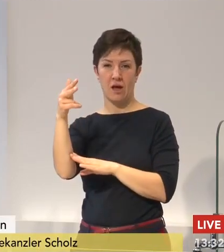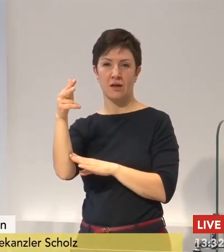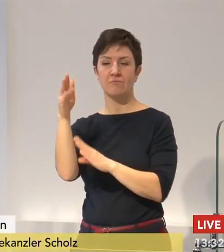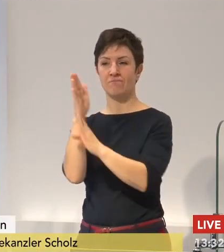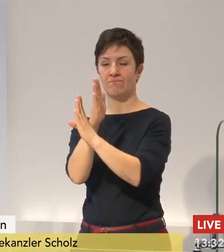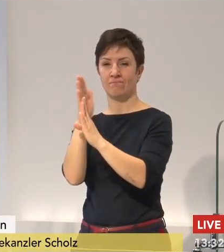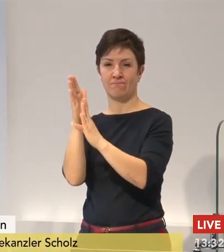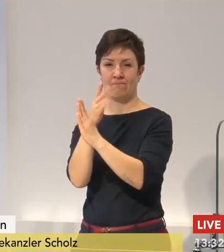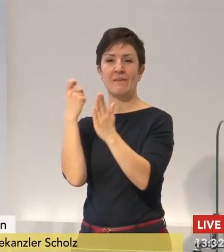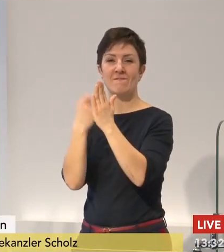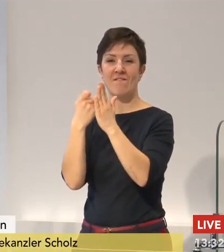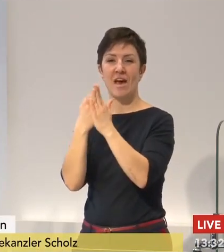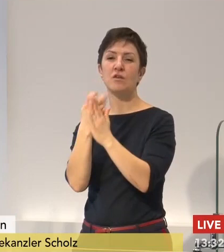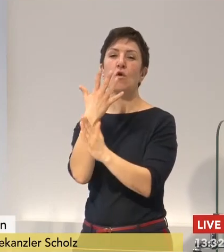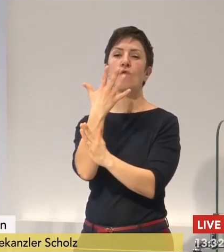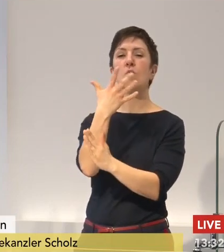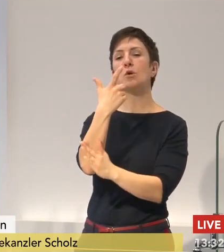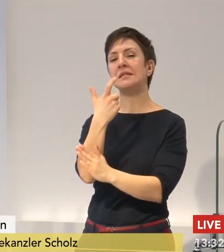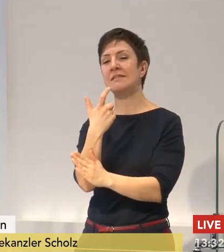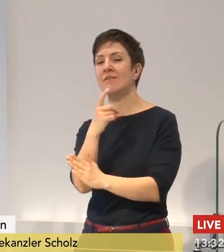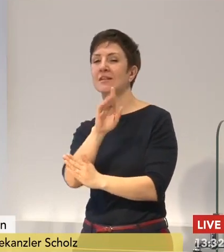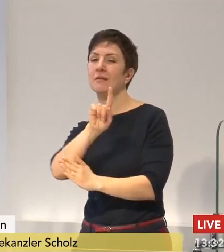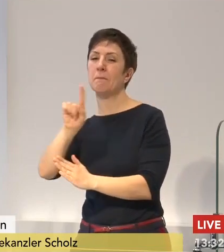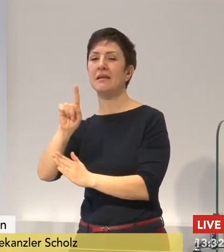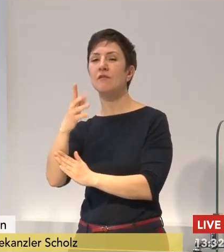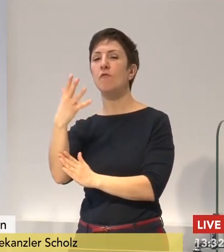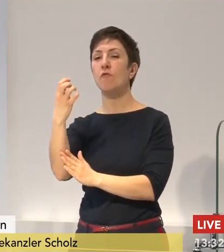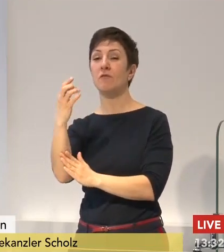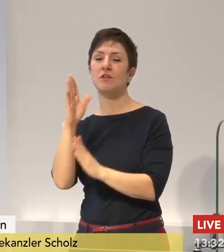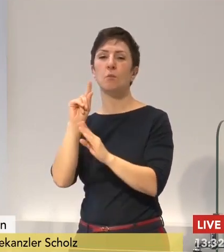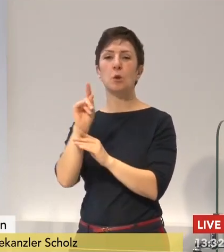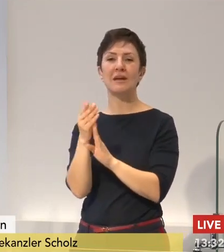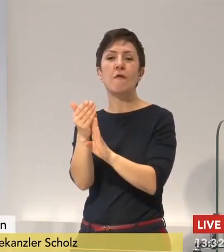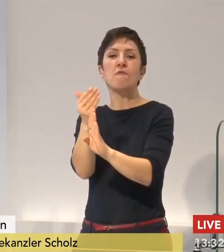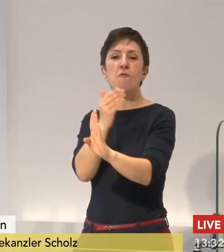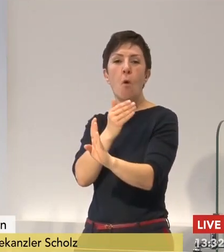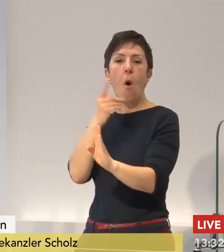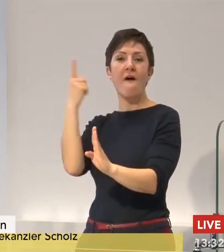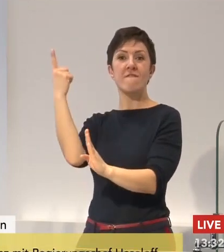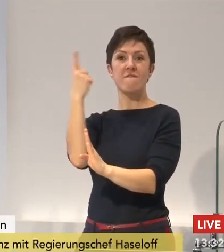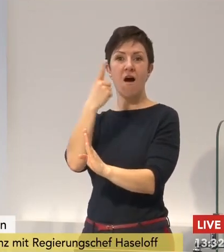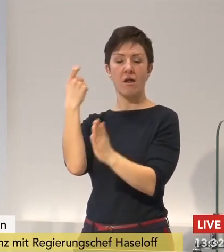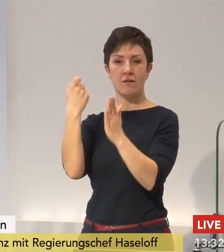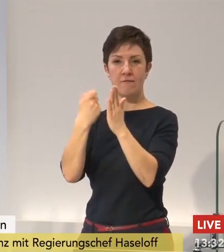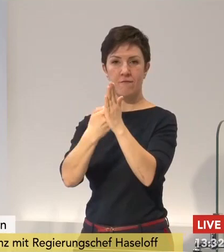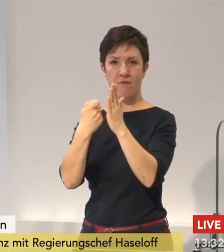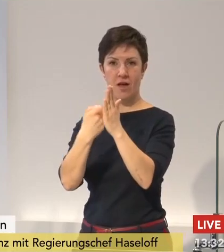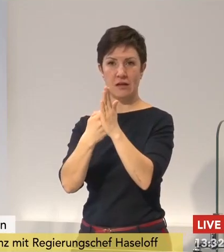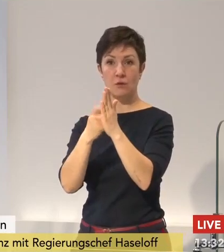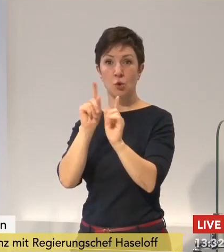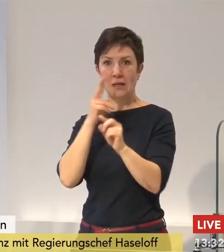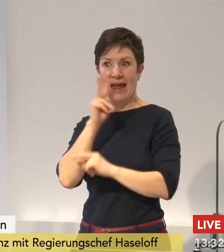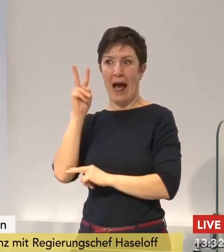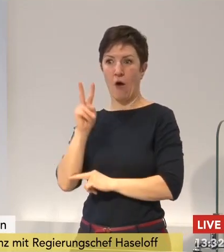bis 50, also mit dem neuen Vorwarnwert, wo wir auch im Wesentlichen mit Präsenz arbeiten, aber bei dem